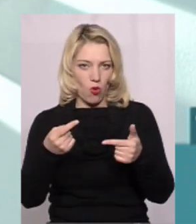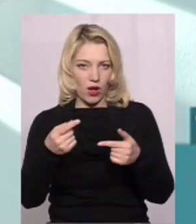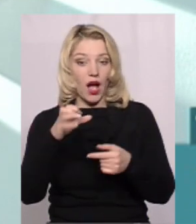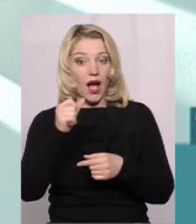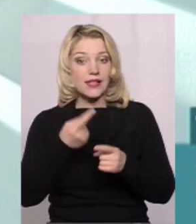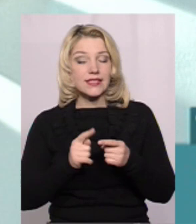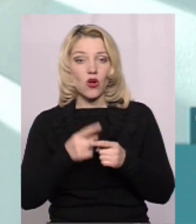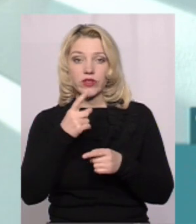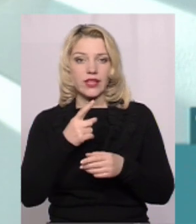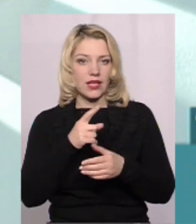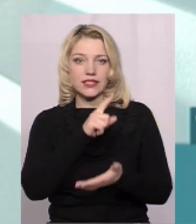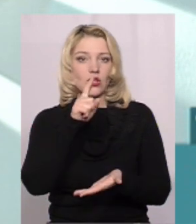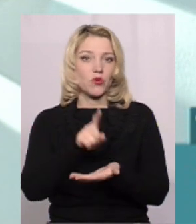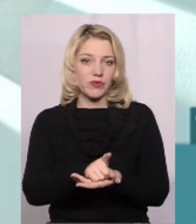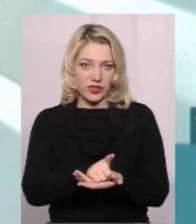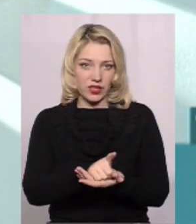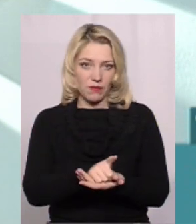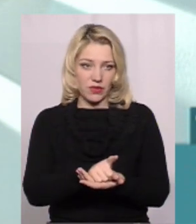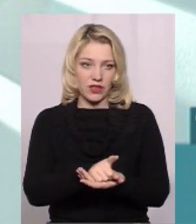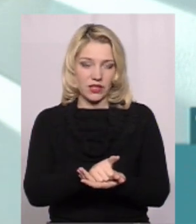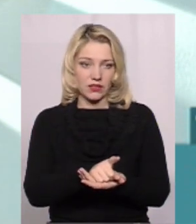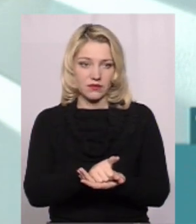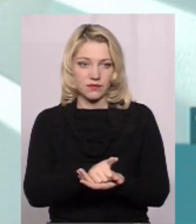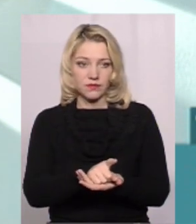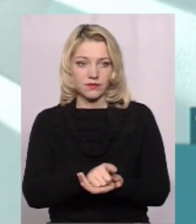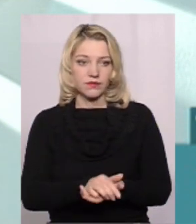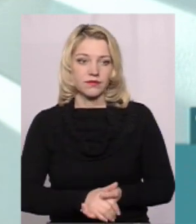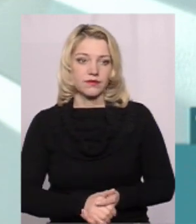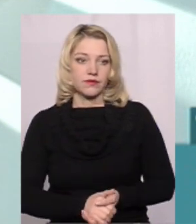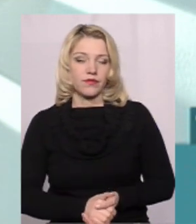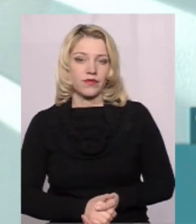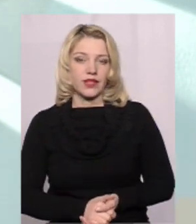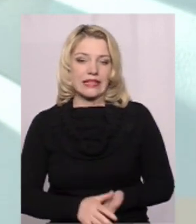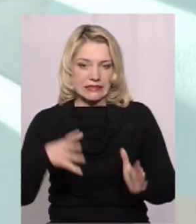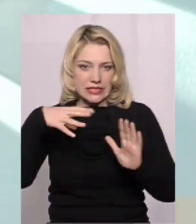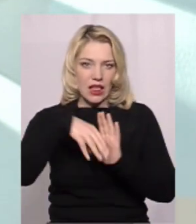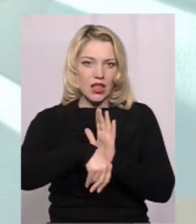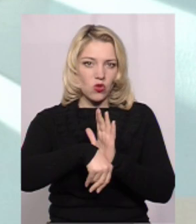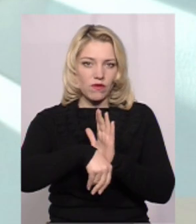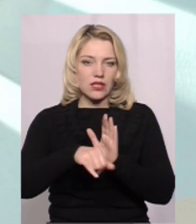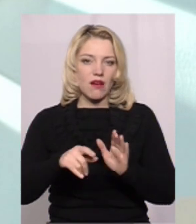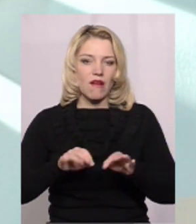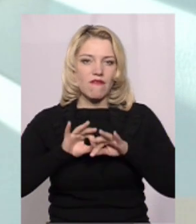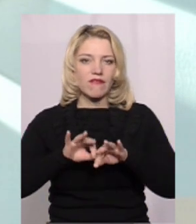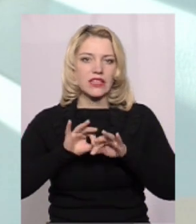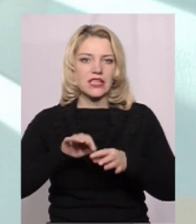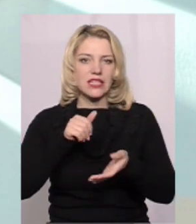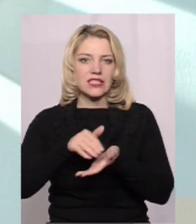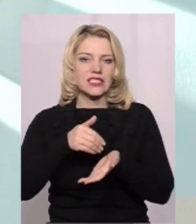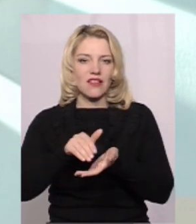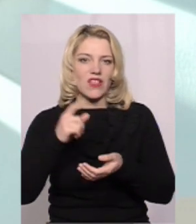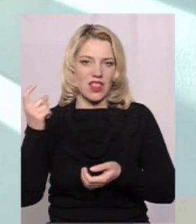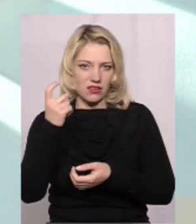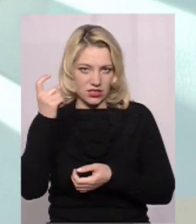це одне з невід'ємних складових введення свинарства